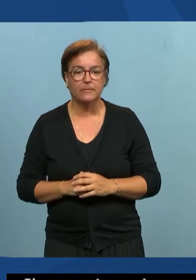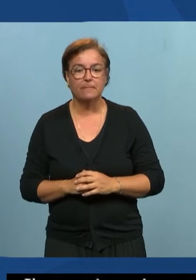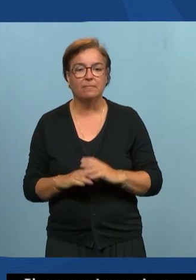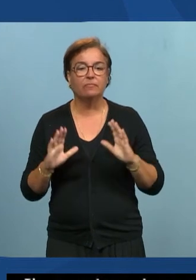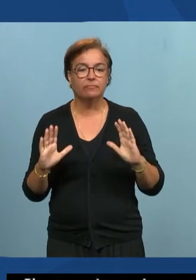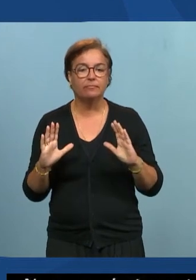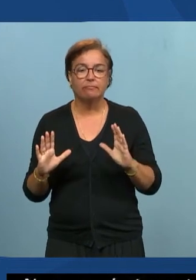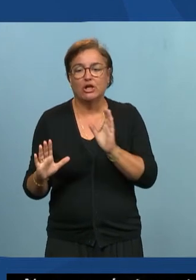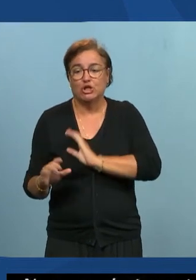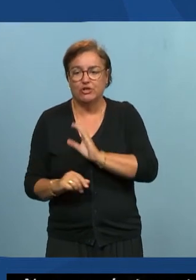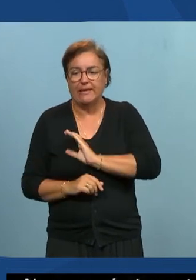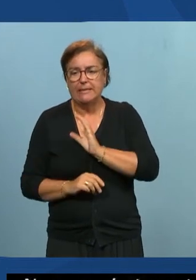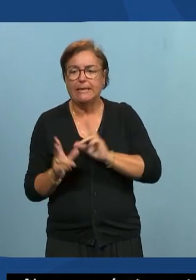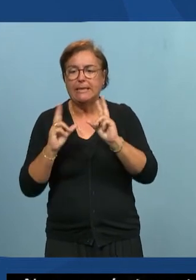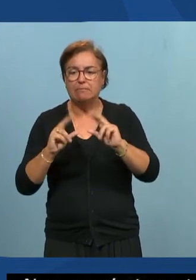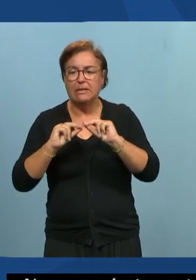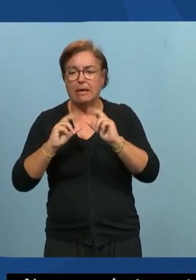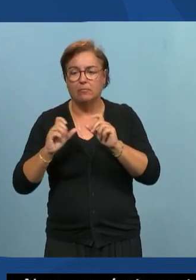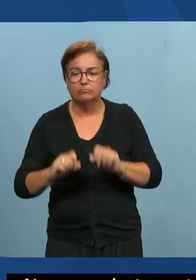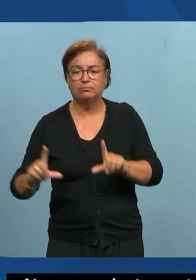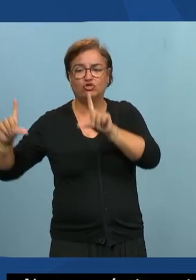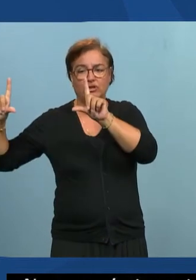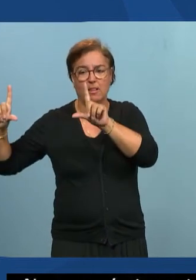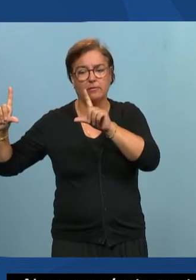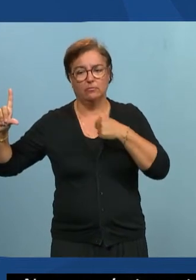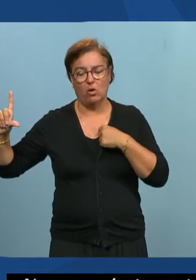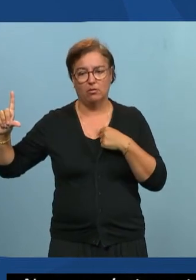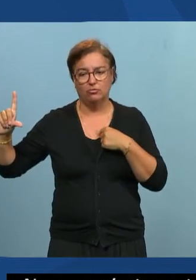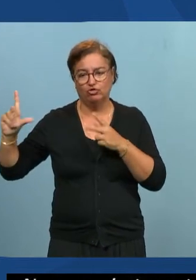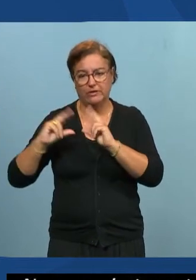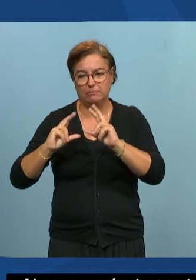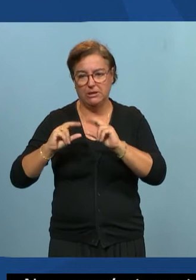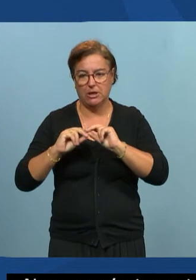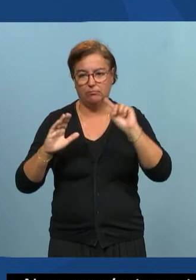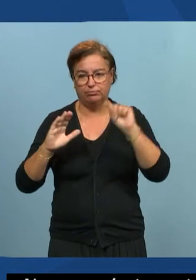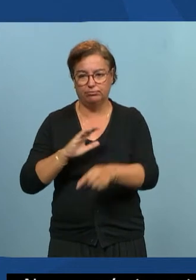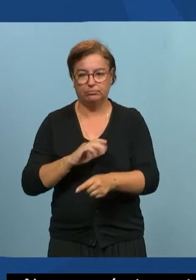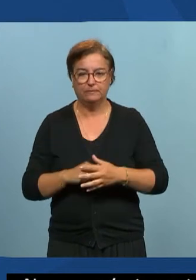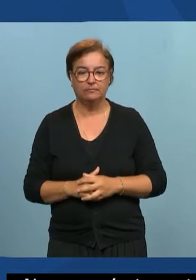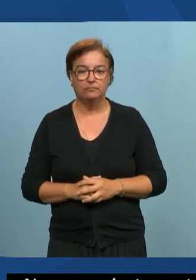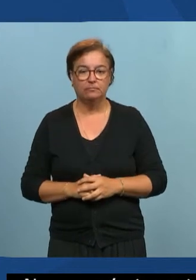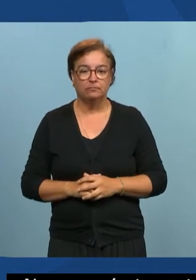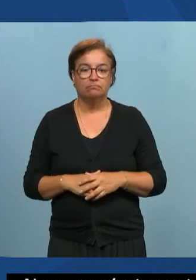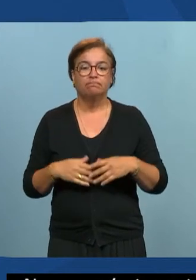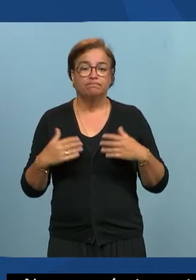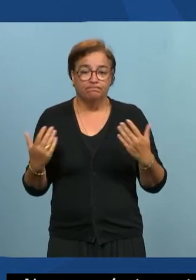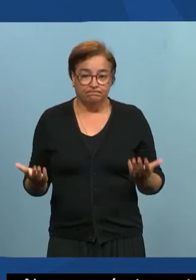façon, je vais m'efforcer de décrire ce qui est écrit. Ah oui. Voilà. De toute façon,